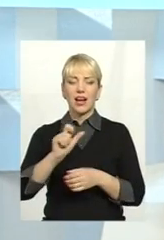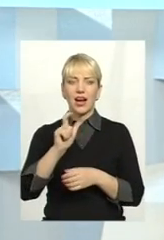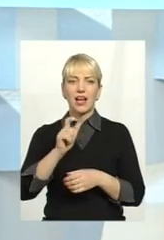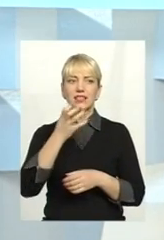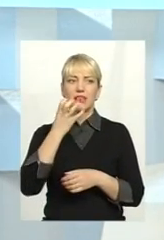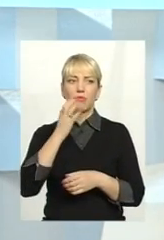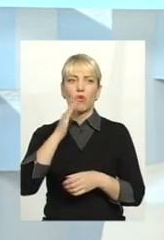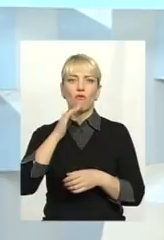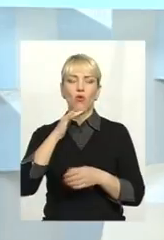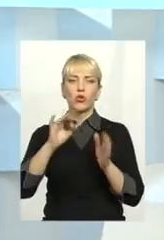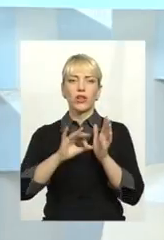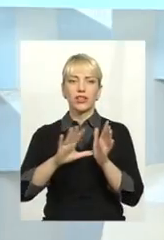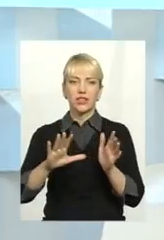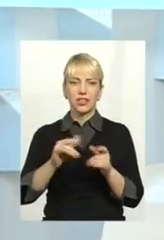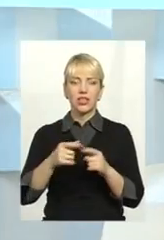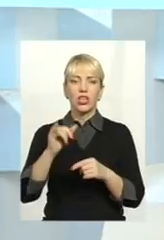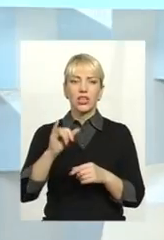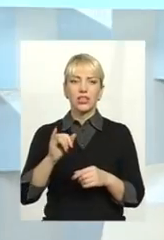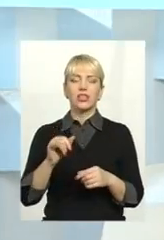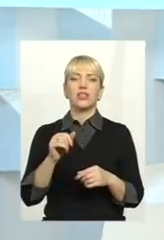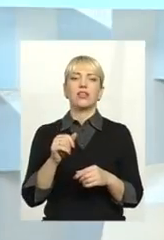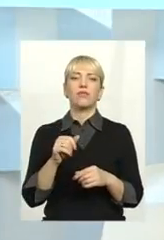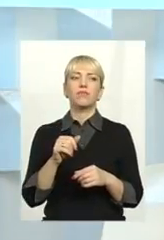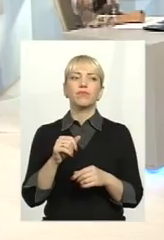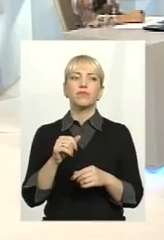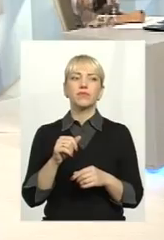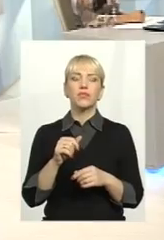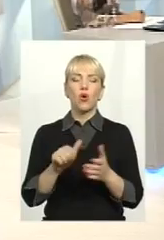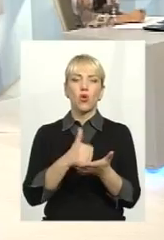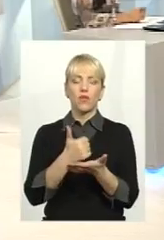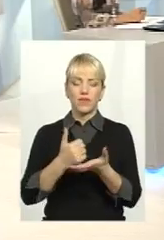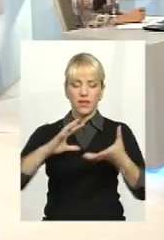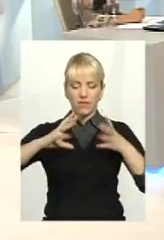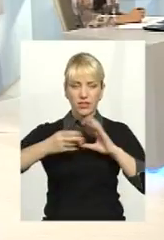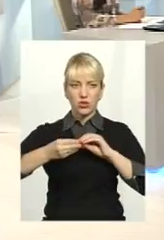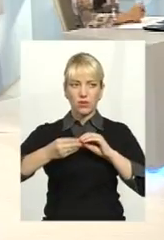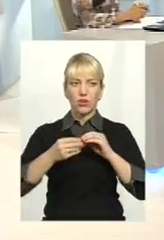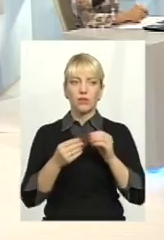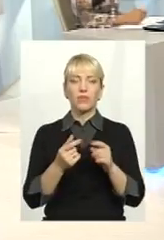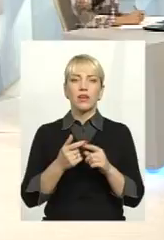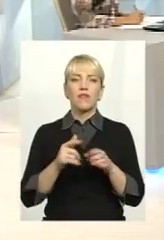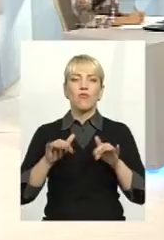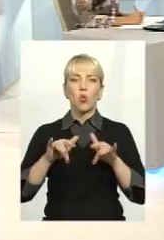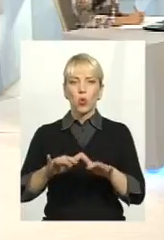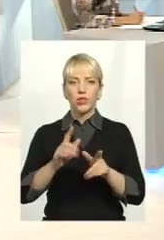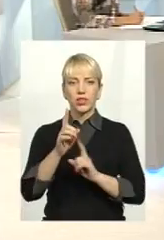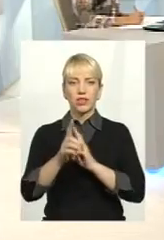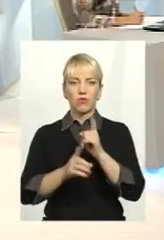воду, на електроенергію. І, власне кажучи, головний висновок. В ході реформи